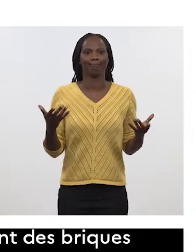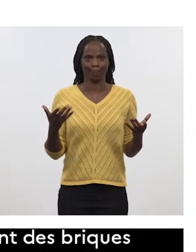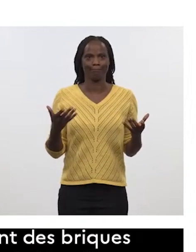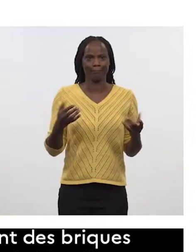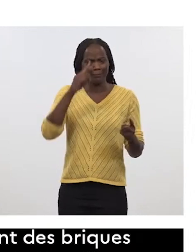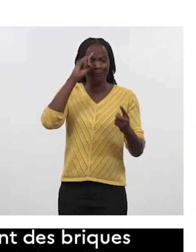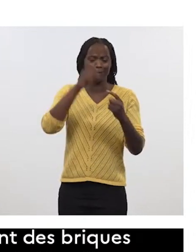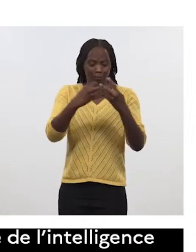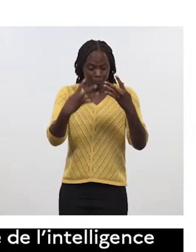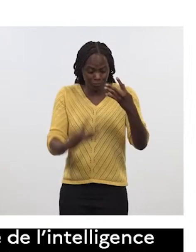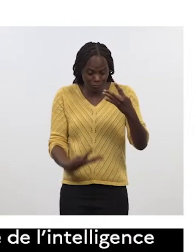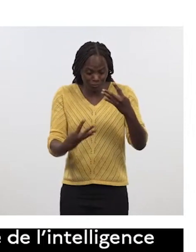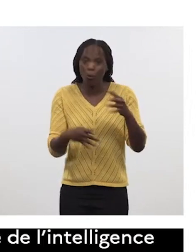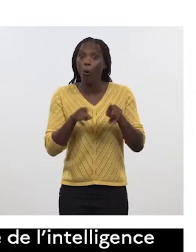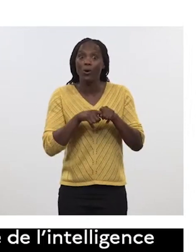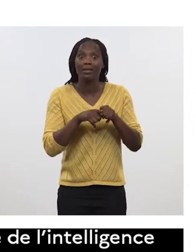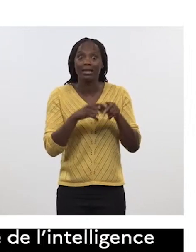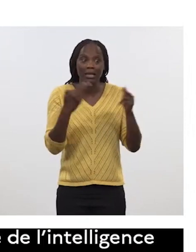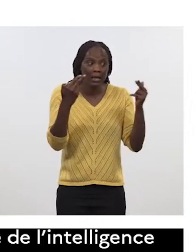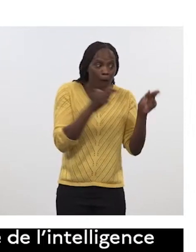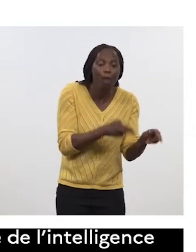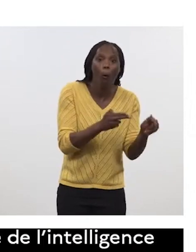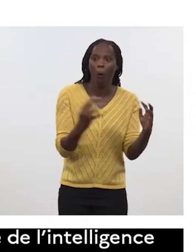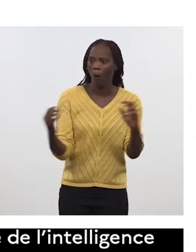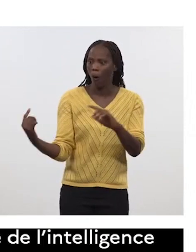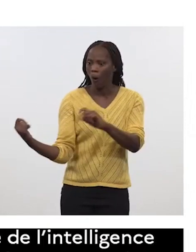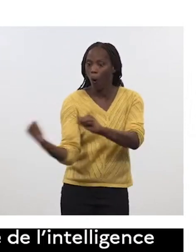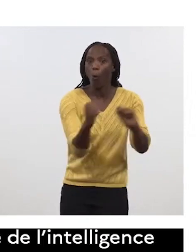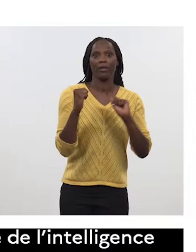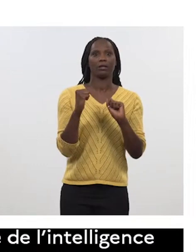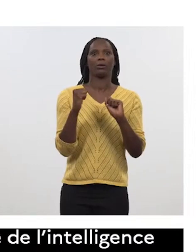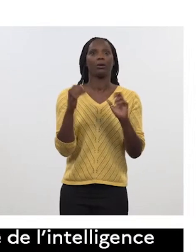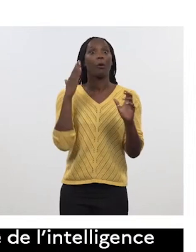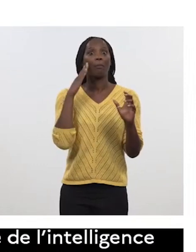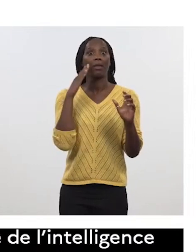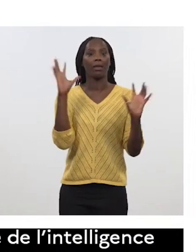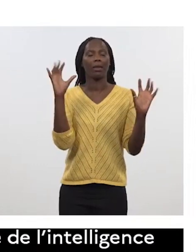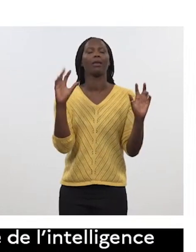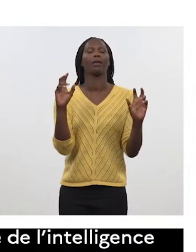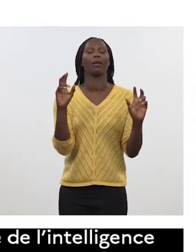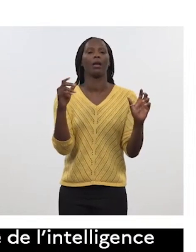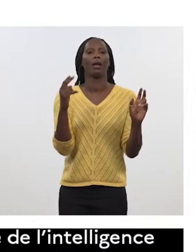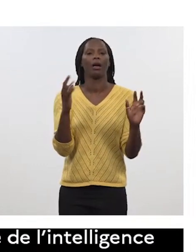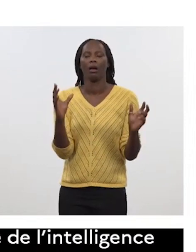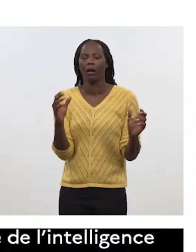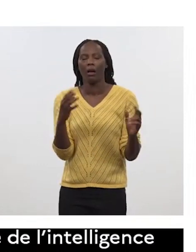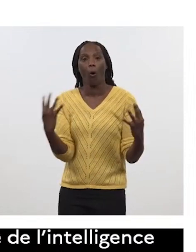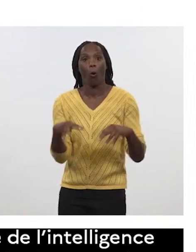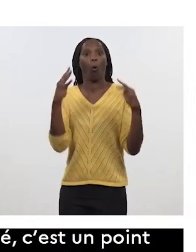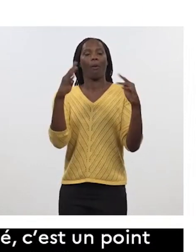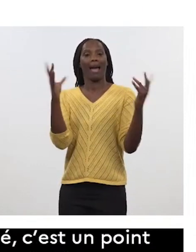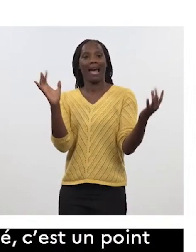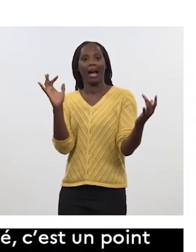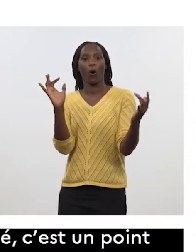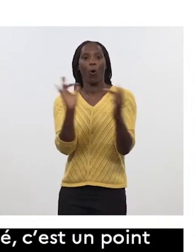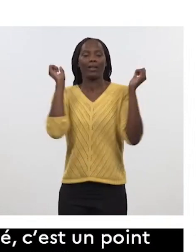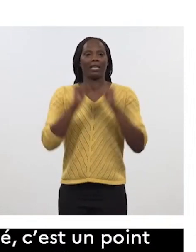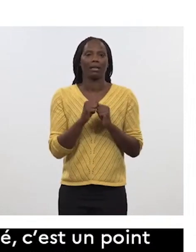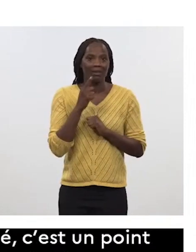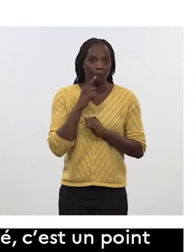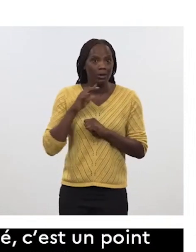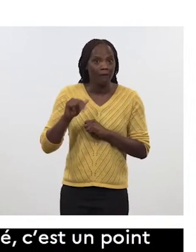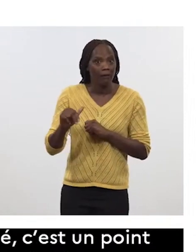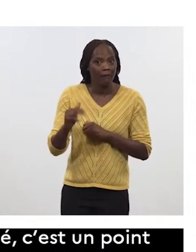autant de sujets sur lesquels la coordination des feux dans un combat connecté. Donc là, évidemment, l'intelligence artificielle sera largement convoquée.